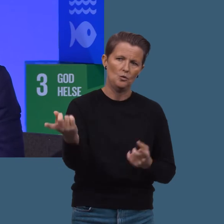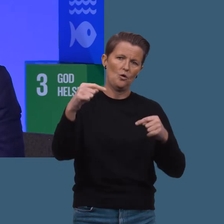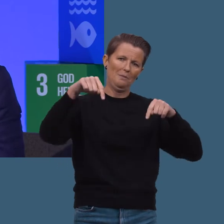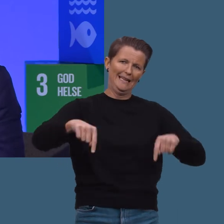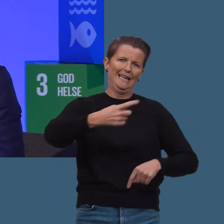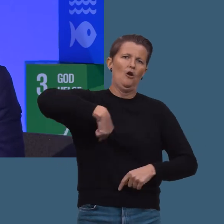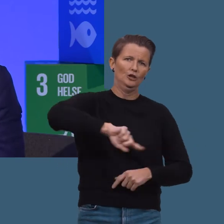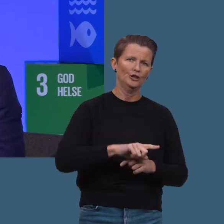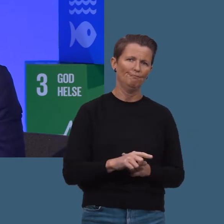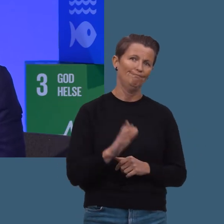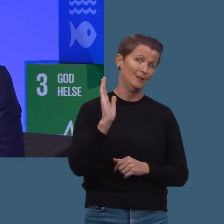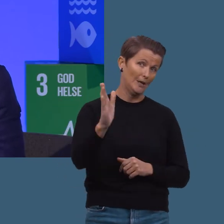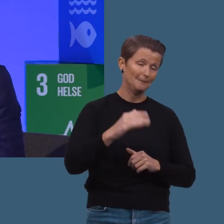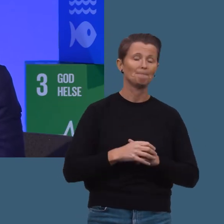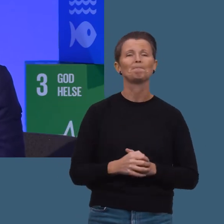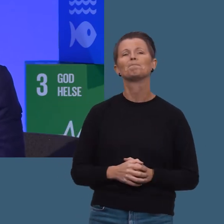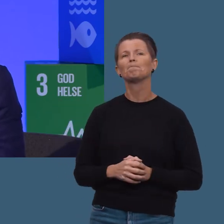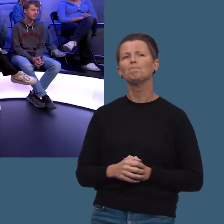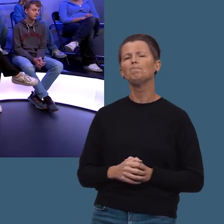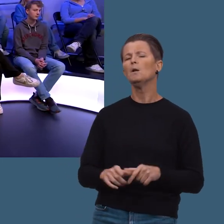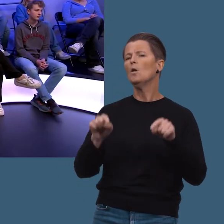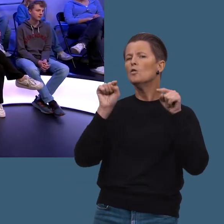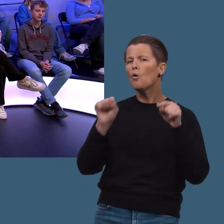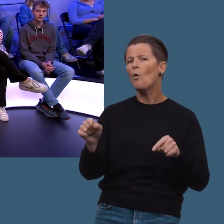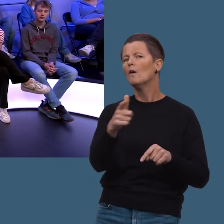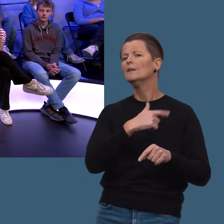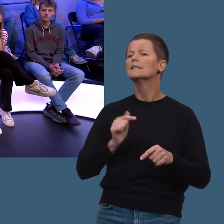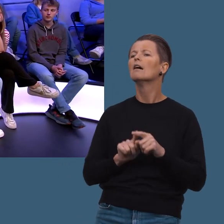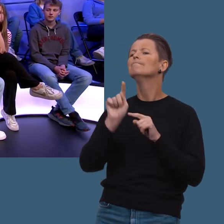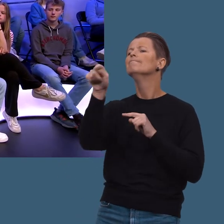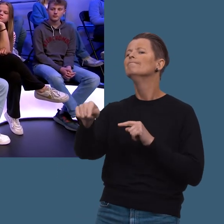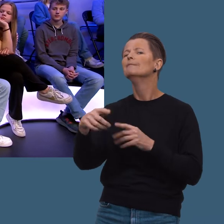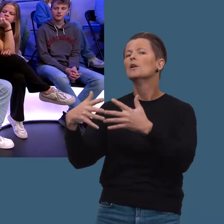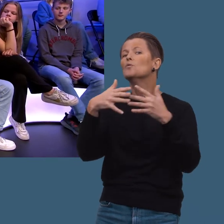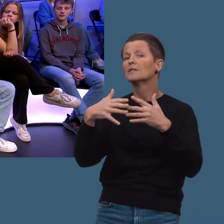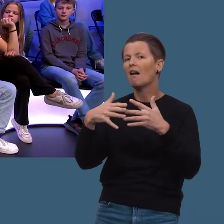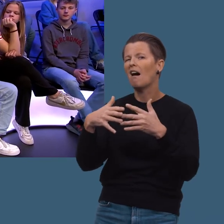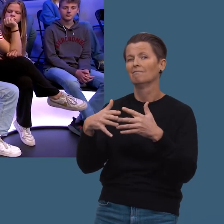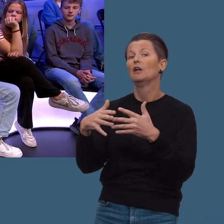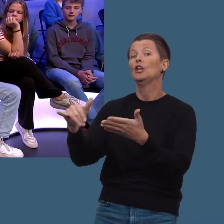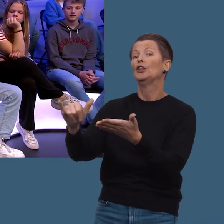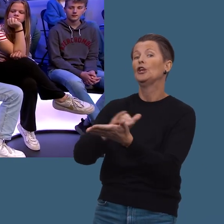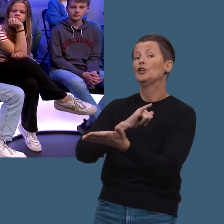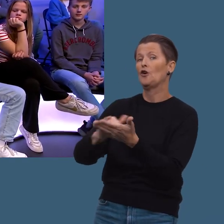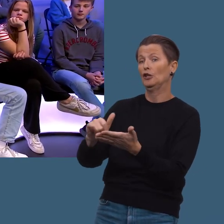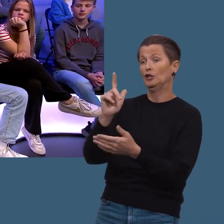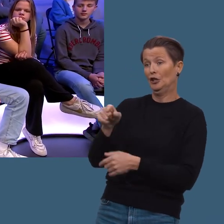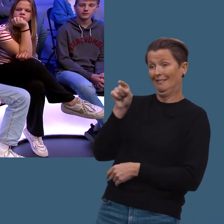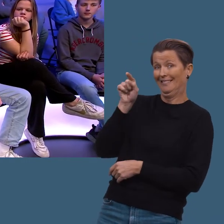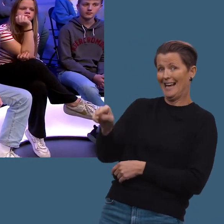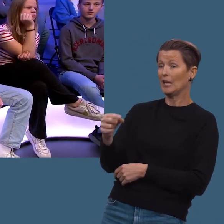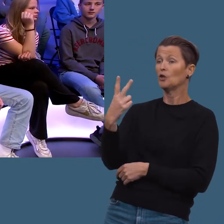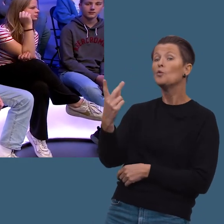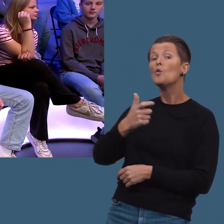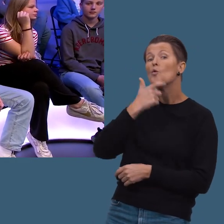at du kom hit til oss. Takk for at vi kom med. Nå skal vi ta turen til USA. Nærmere bestemt New York. Fordi